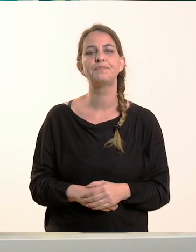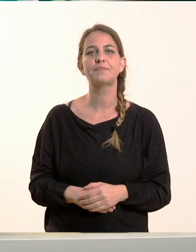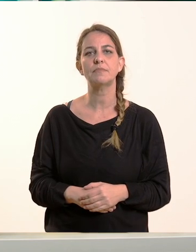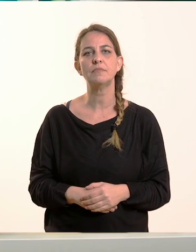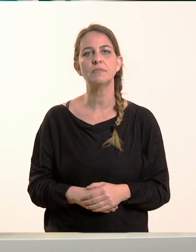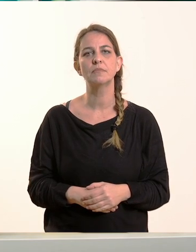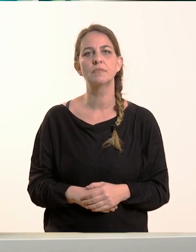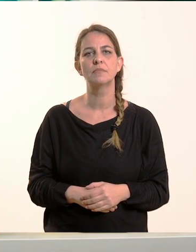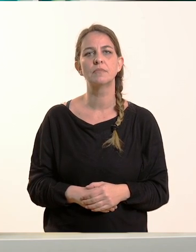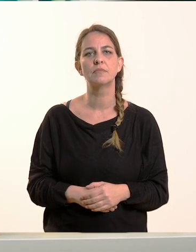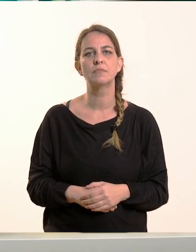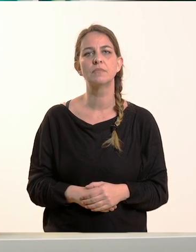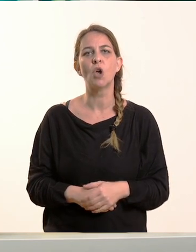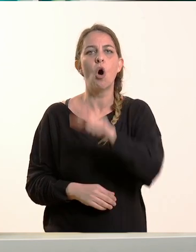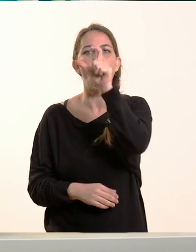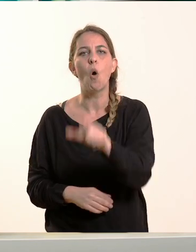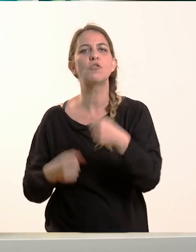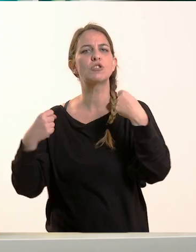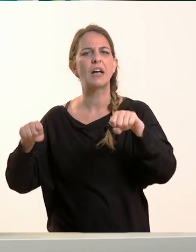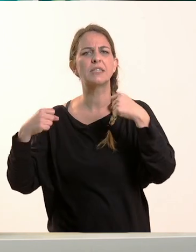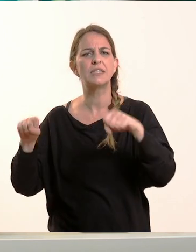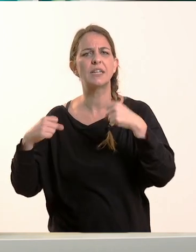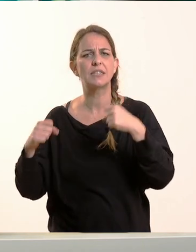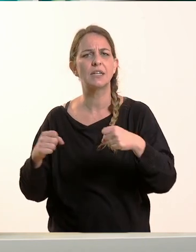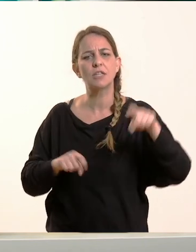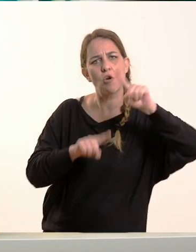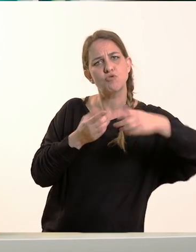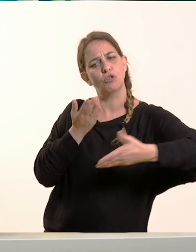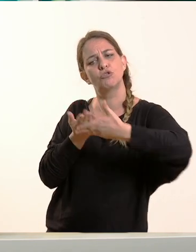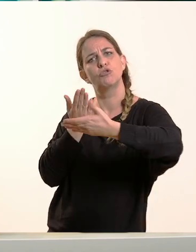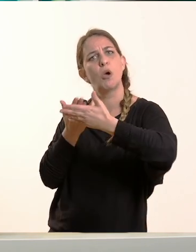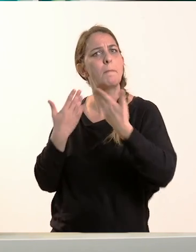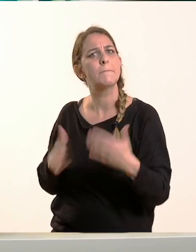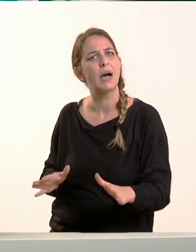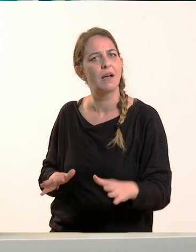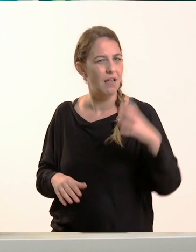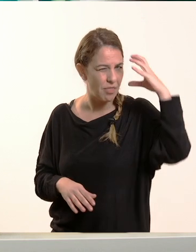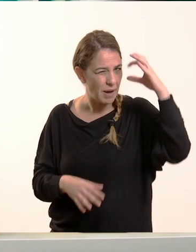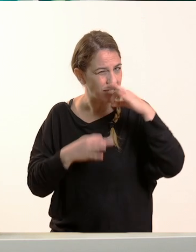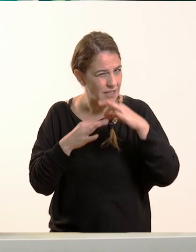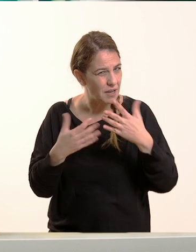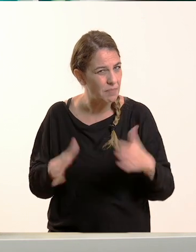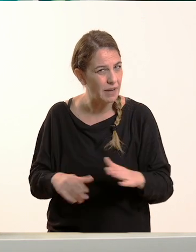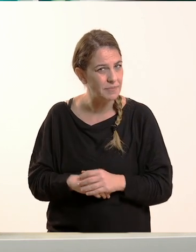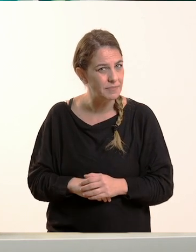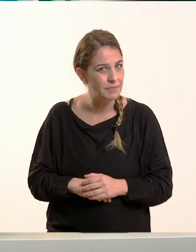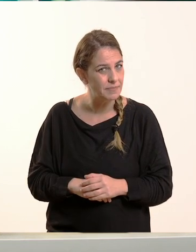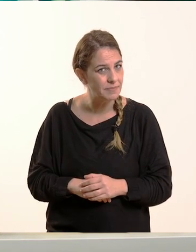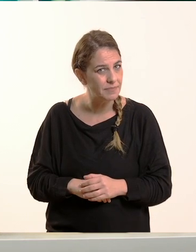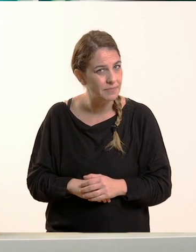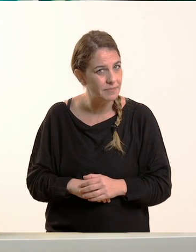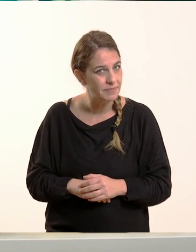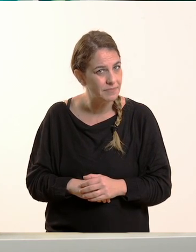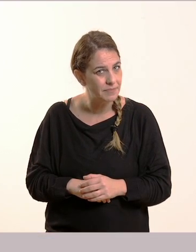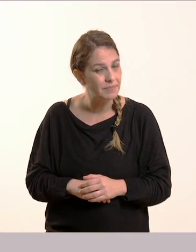εξασκηθεί. Σας το είπα και εγώ. Όταν σας έλεγα λίγα λόγια για την ιστορία αυτή. Τον